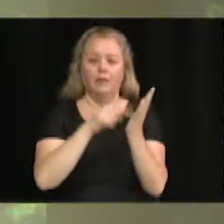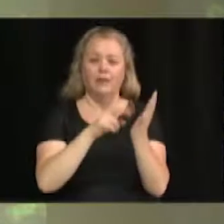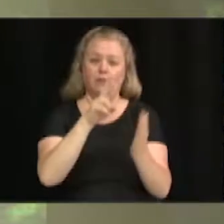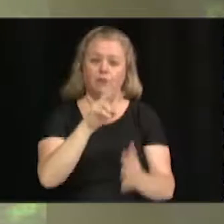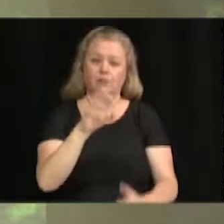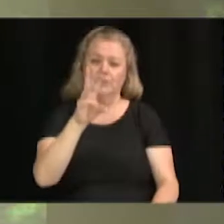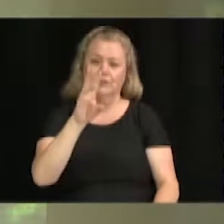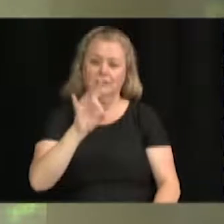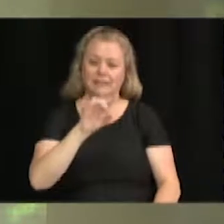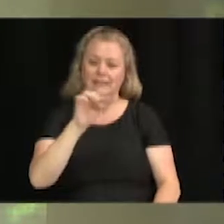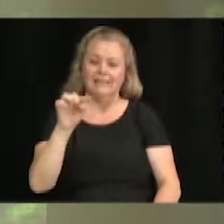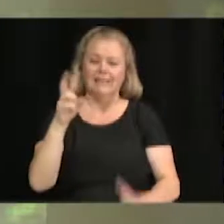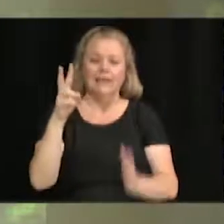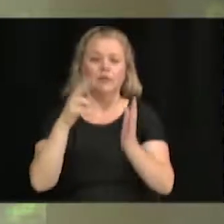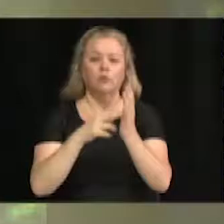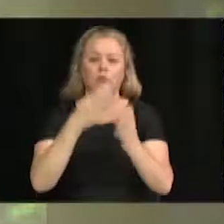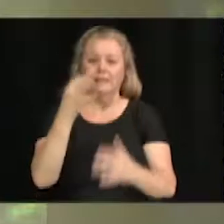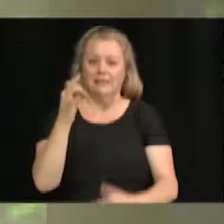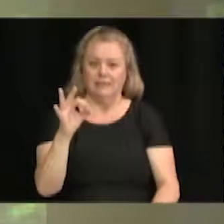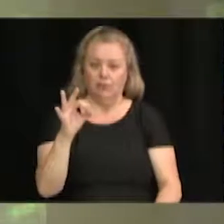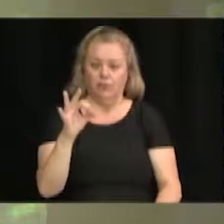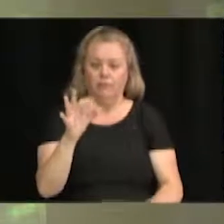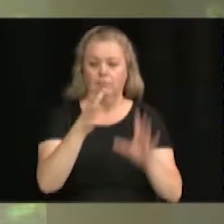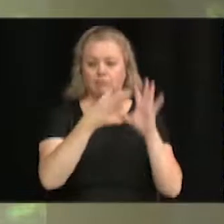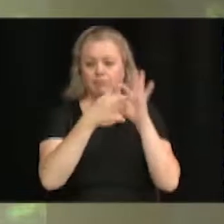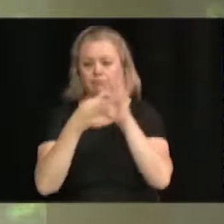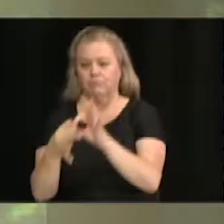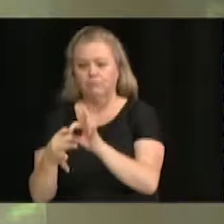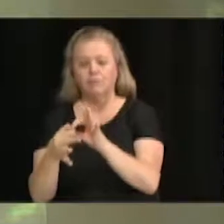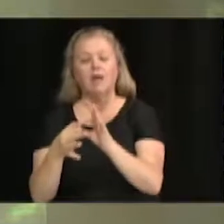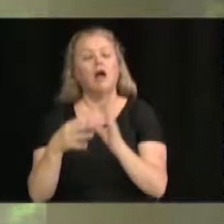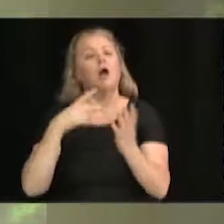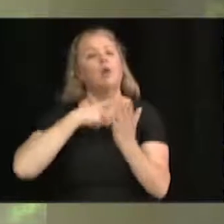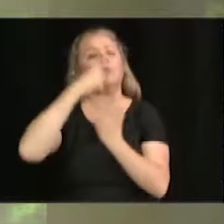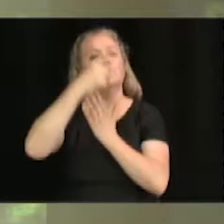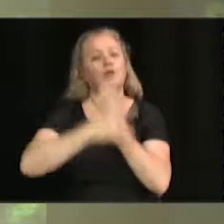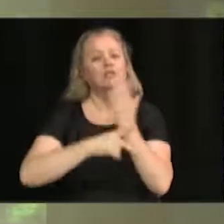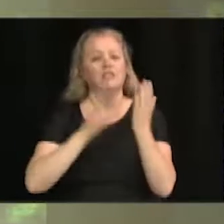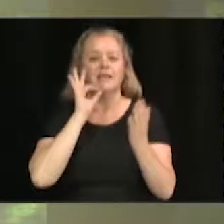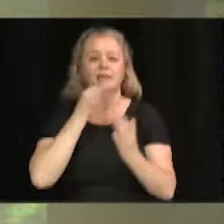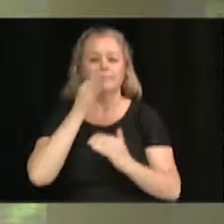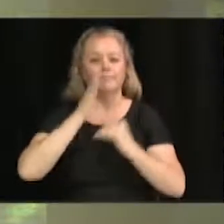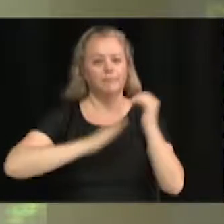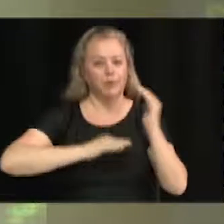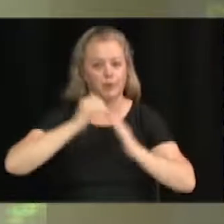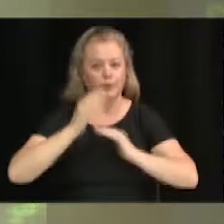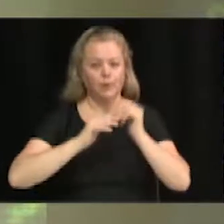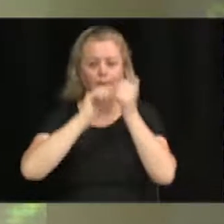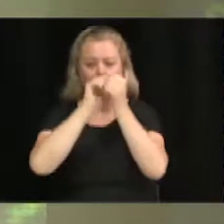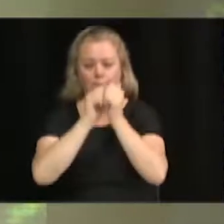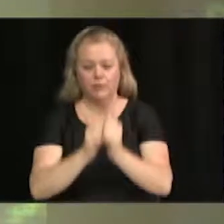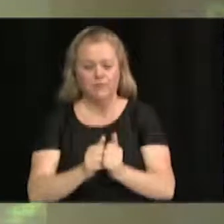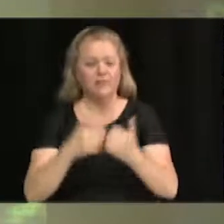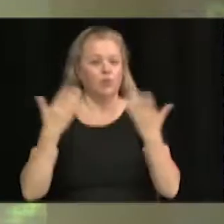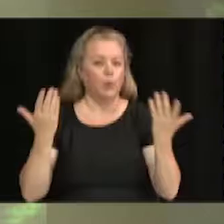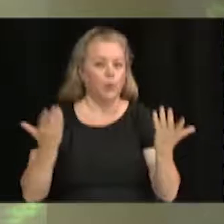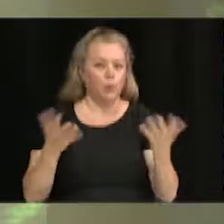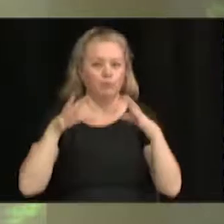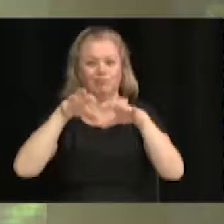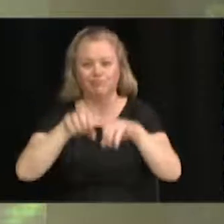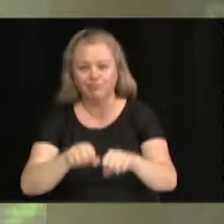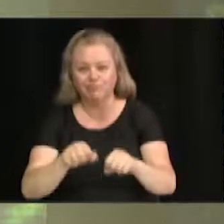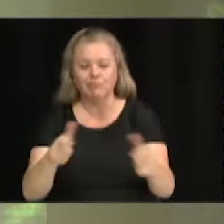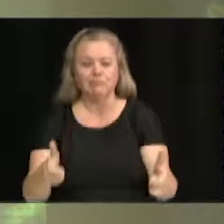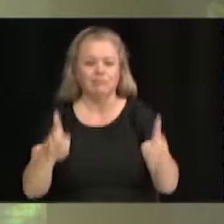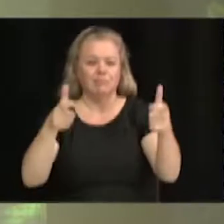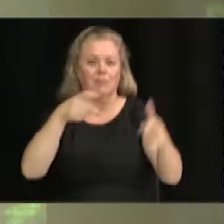-2019 relatif au projet particulier de construction, de modification ou d'occupation d'un immeuble,